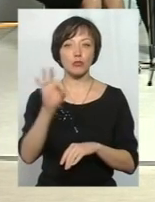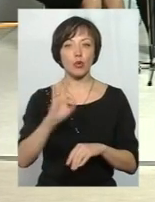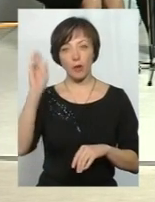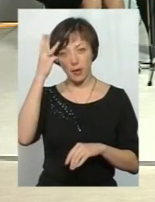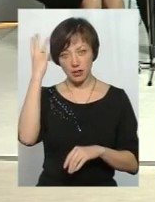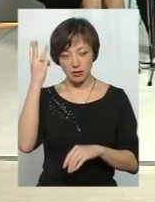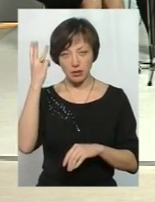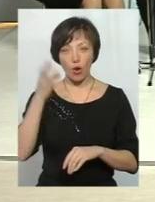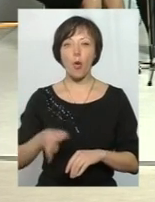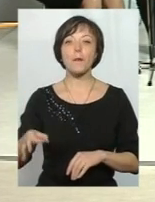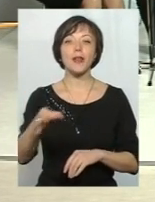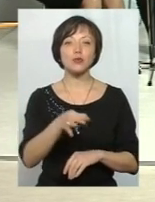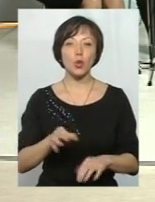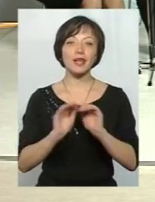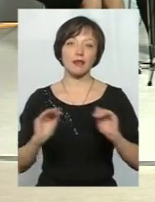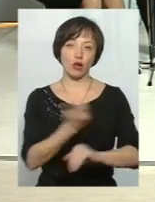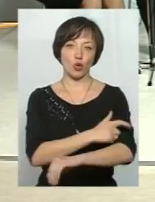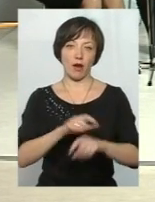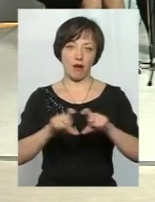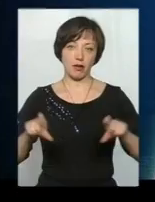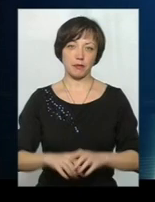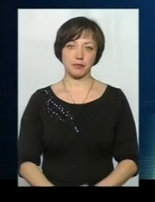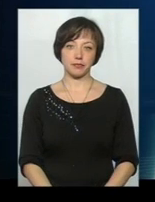Хмельницької обласної дитячої лікарні.